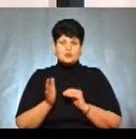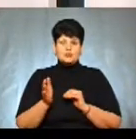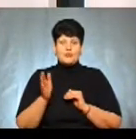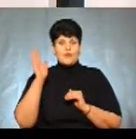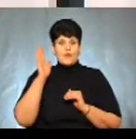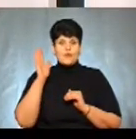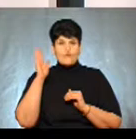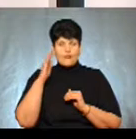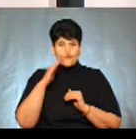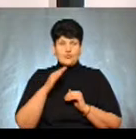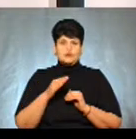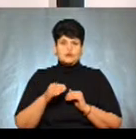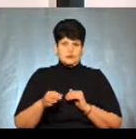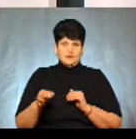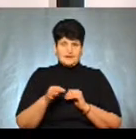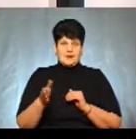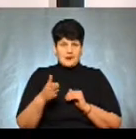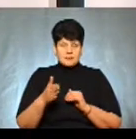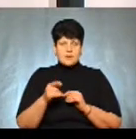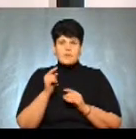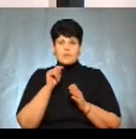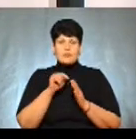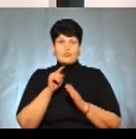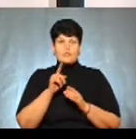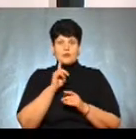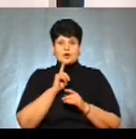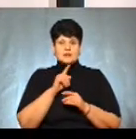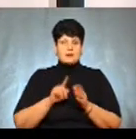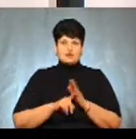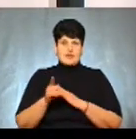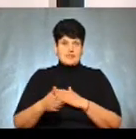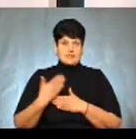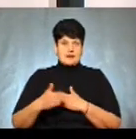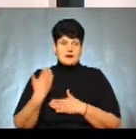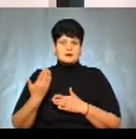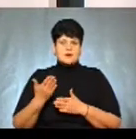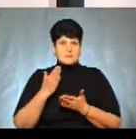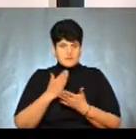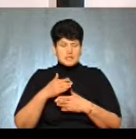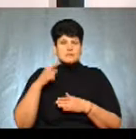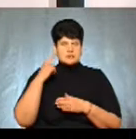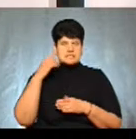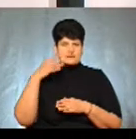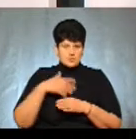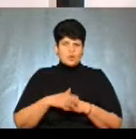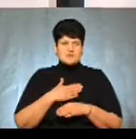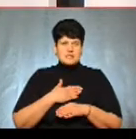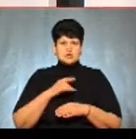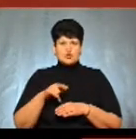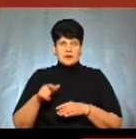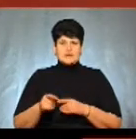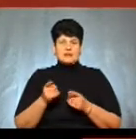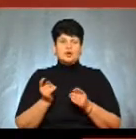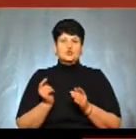риби також люди не розуміли до певного часу, поки не почали жорстко наказувати. Тобто, маємо свідомість наших людей, які